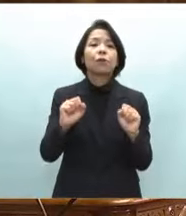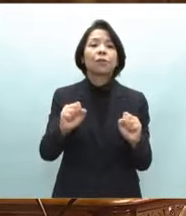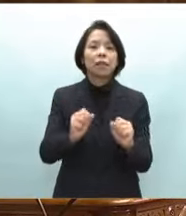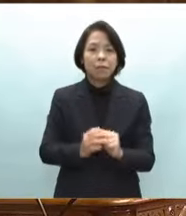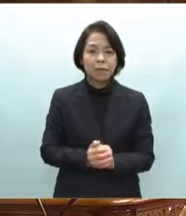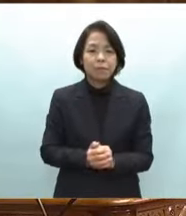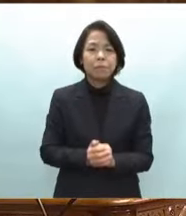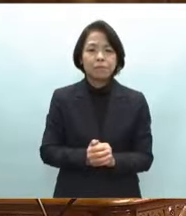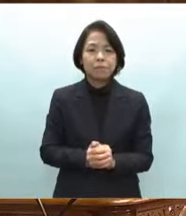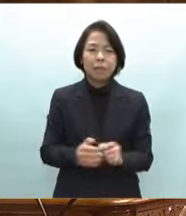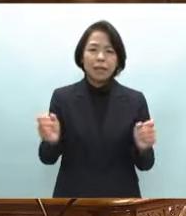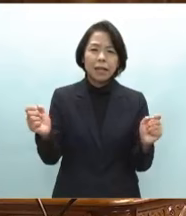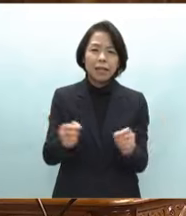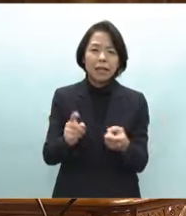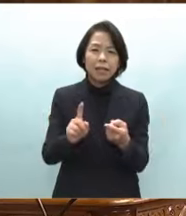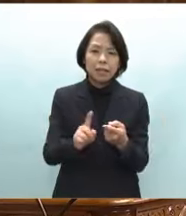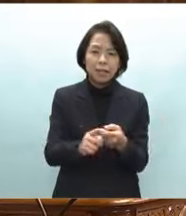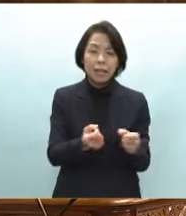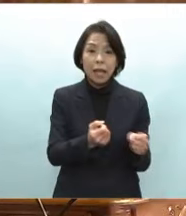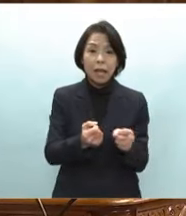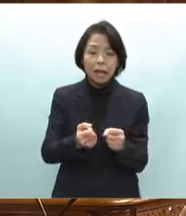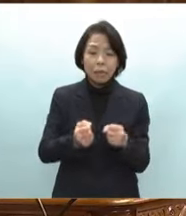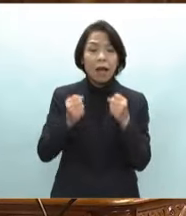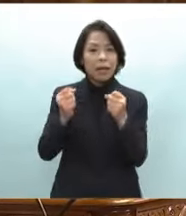ただ短期的な移動であっても